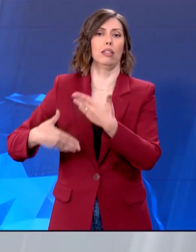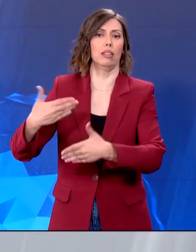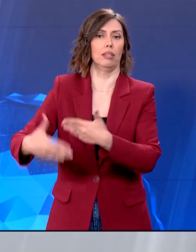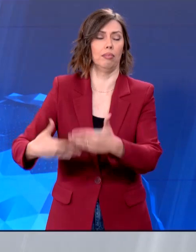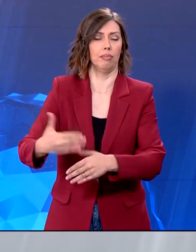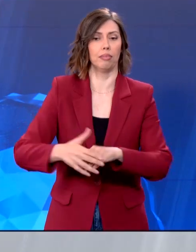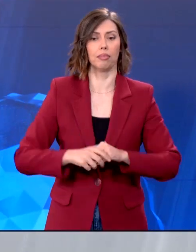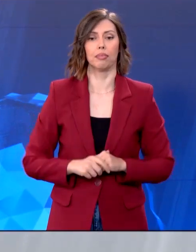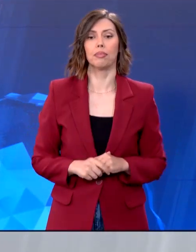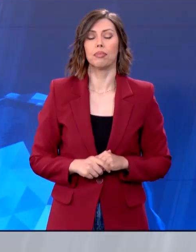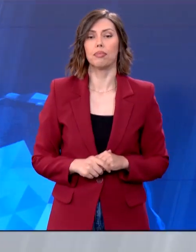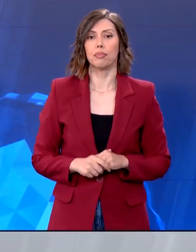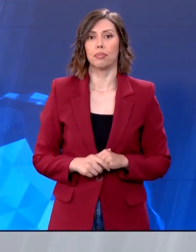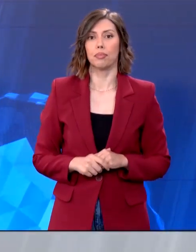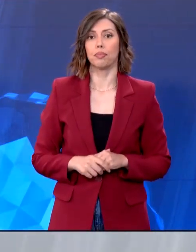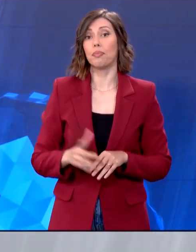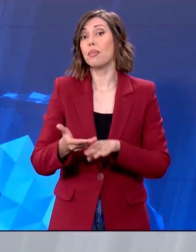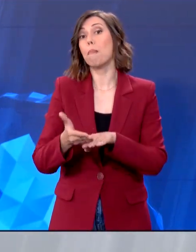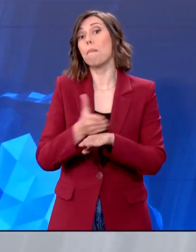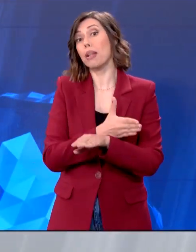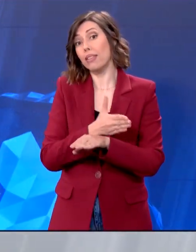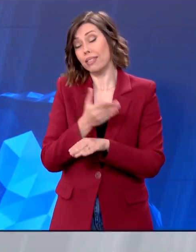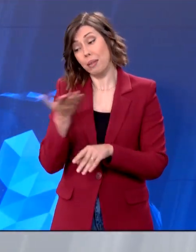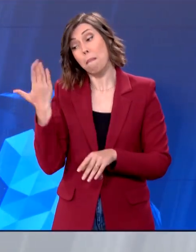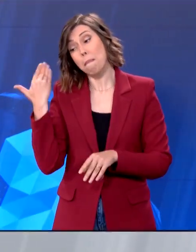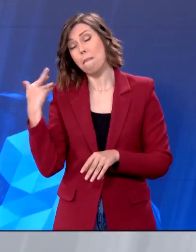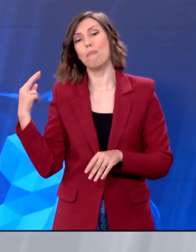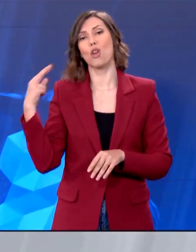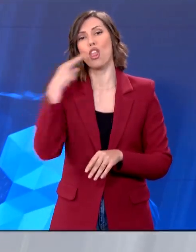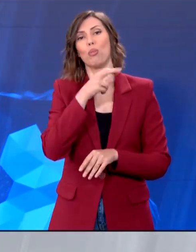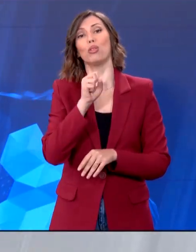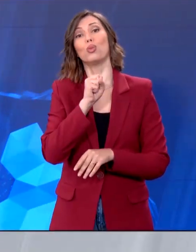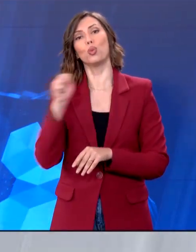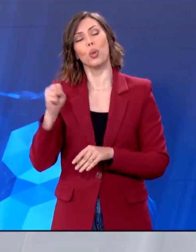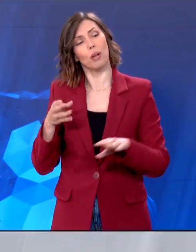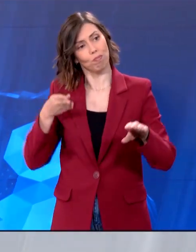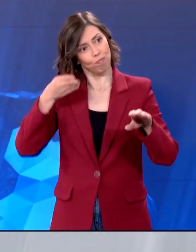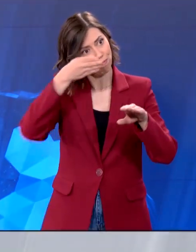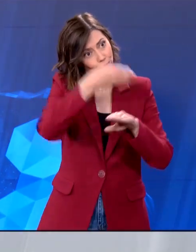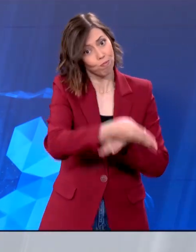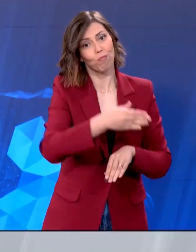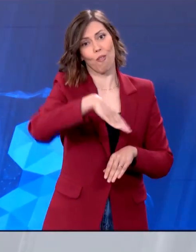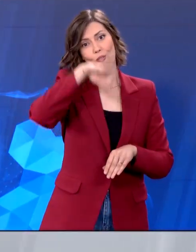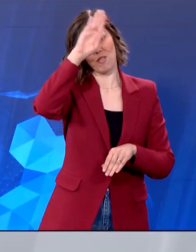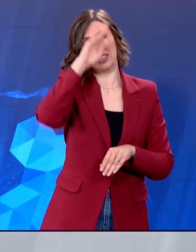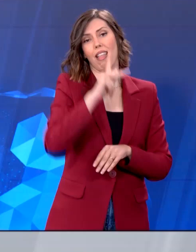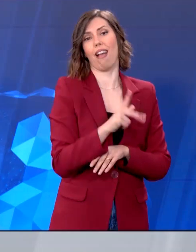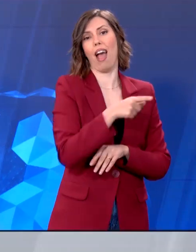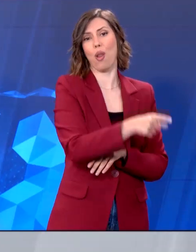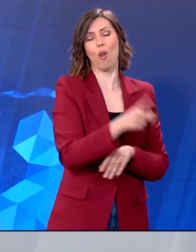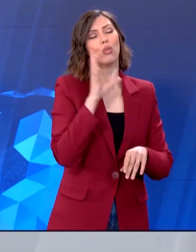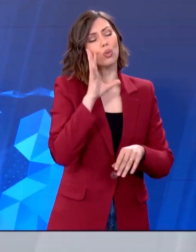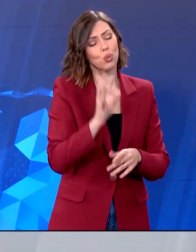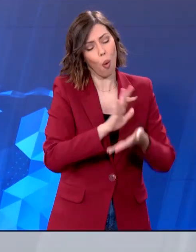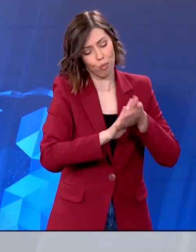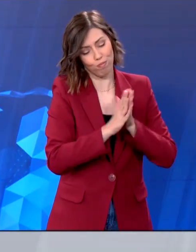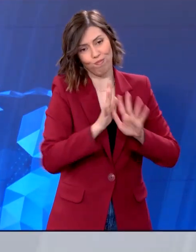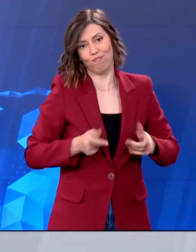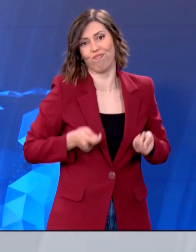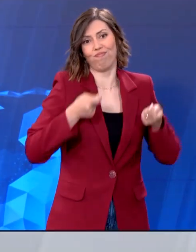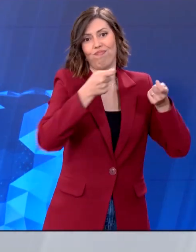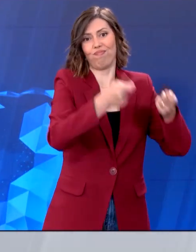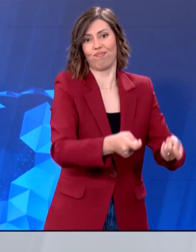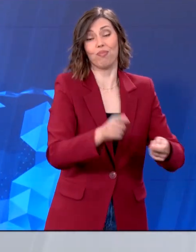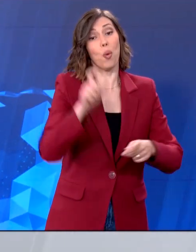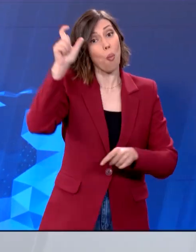εκλογές. Νωρίτερα ο Ρησησούνακ μπήκε για τελευταία φορά ως πρωθυπουργός στο παλάτι του Μπάκιγχαμ σε μια φορτισμένη συναισθηματικά δήλωση